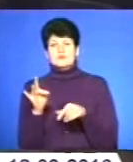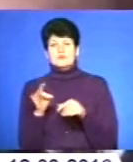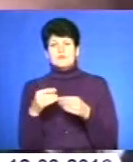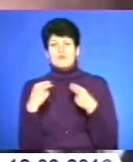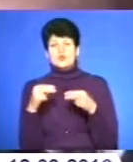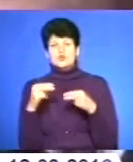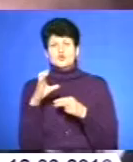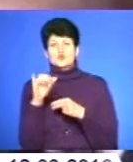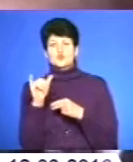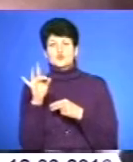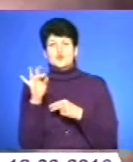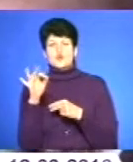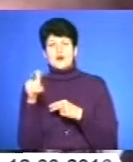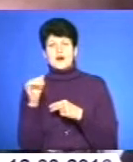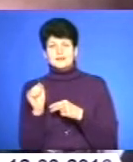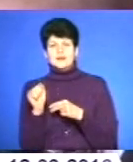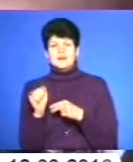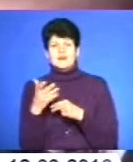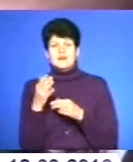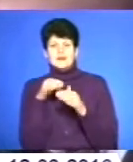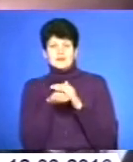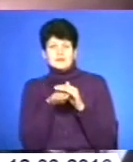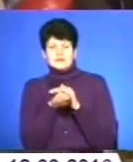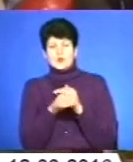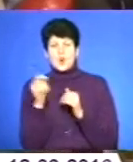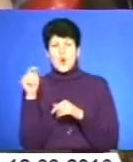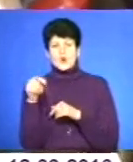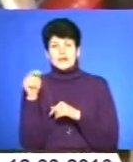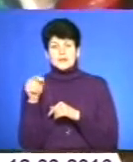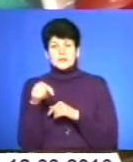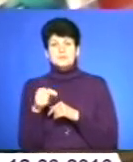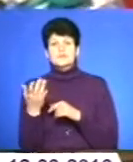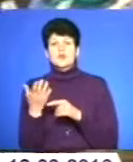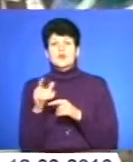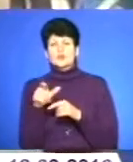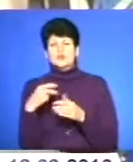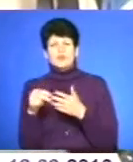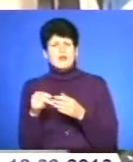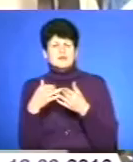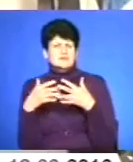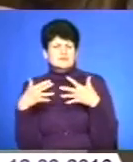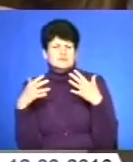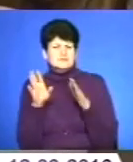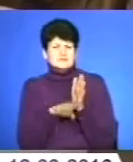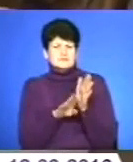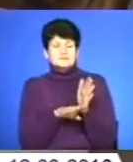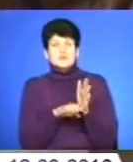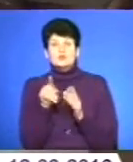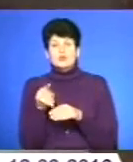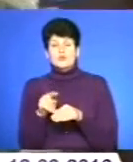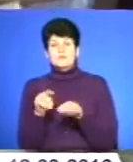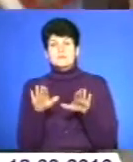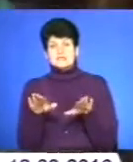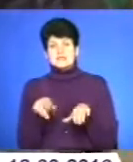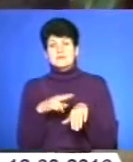сурогату та підпільної горілчаної продукції. Люди у пошуках дешевого спиртного купують щонебудь. Тому місцеві правоохоронці